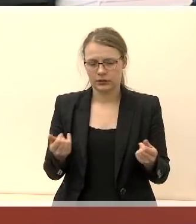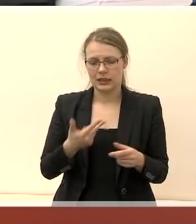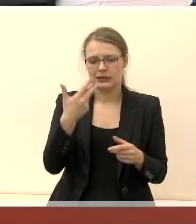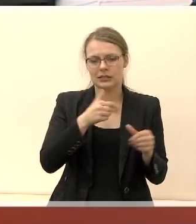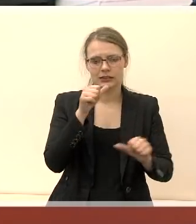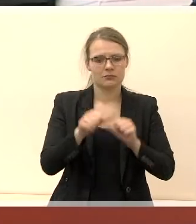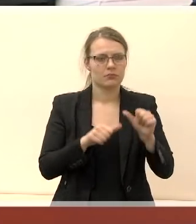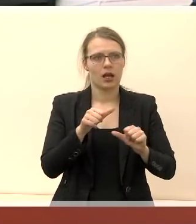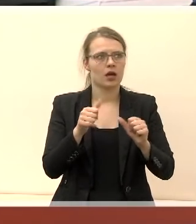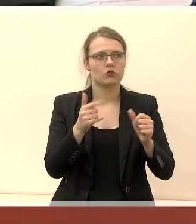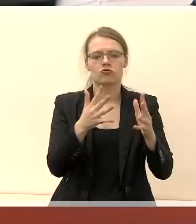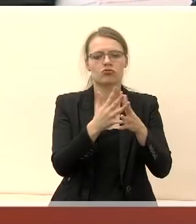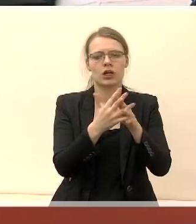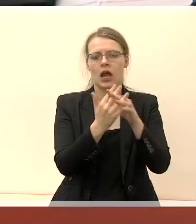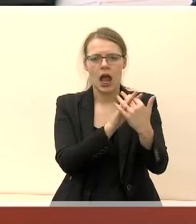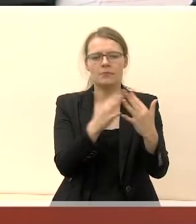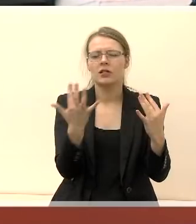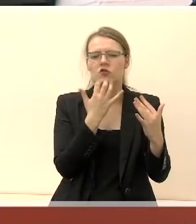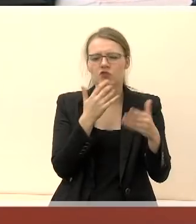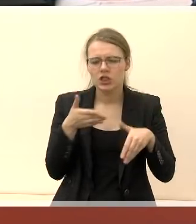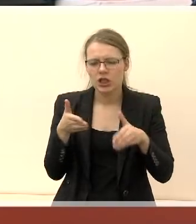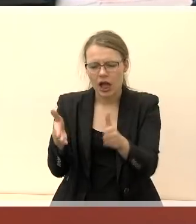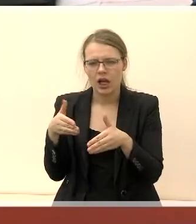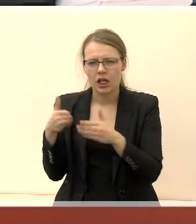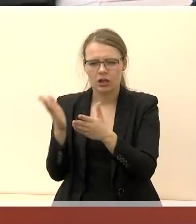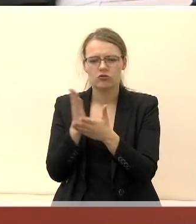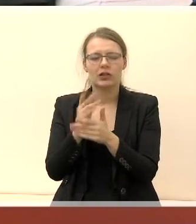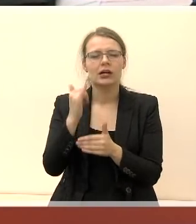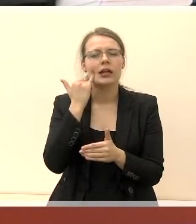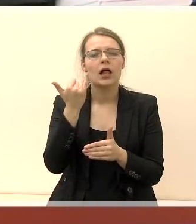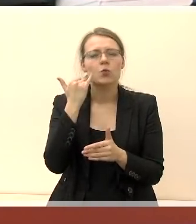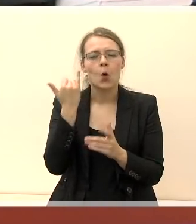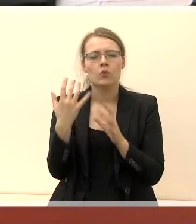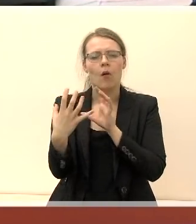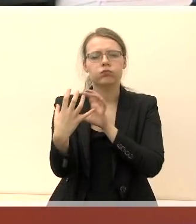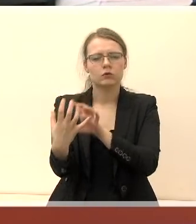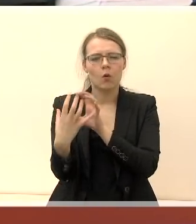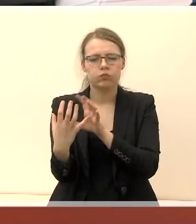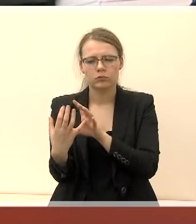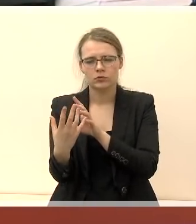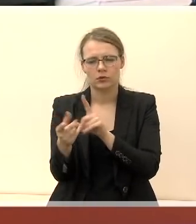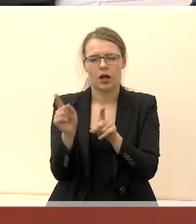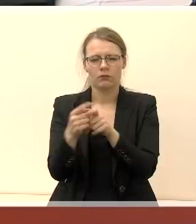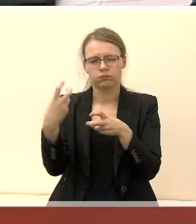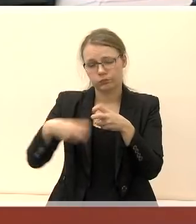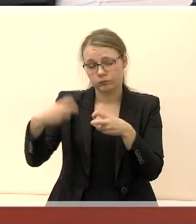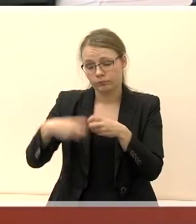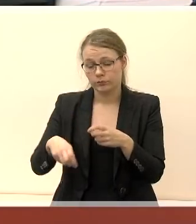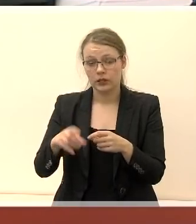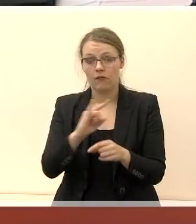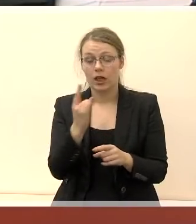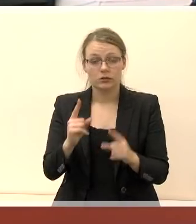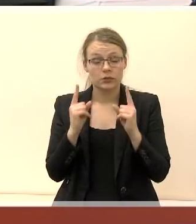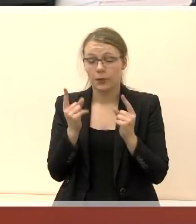paskendę yra žvirkeliai, ten važinėja geltonieji autobusiukai, jie laužomi vaikų nesaugumas